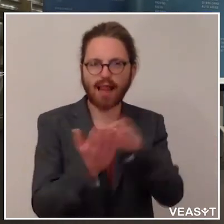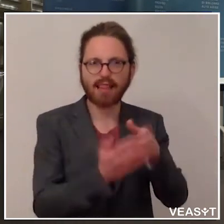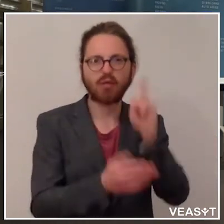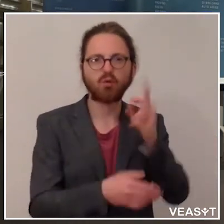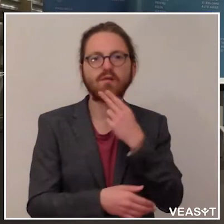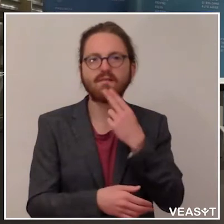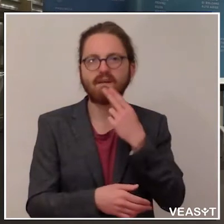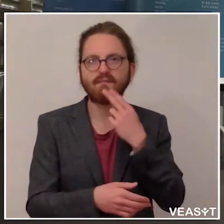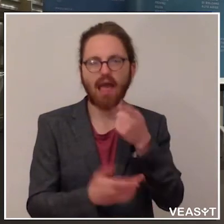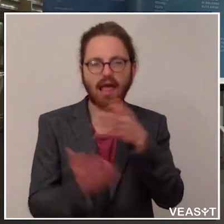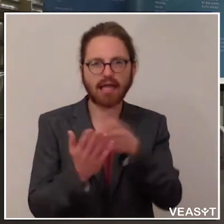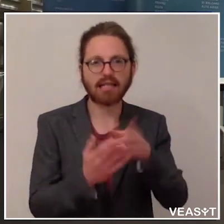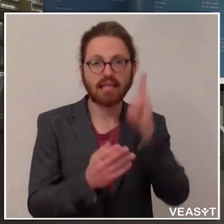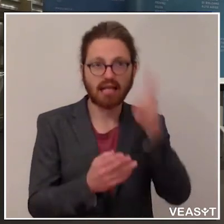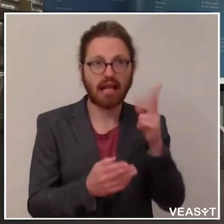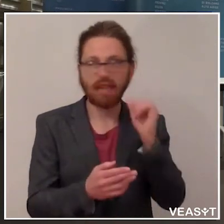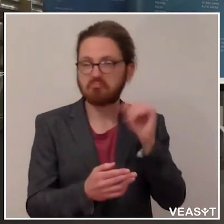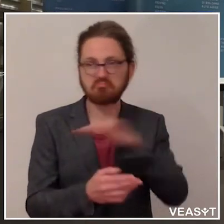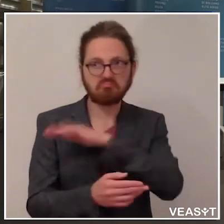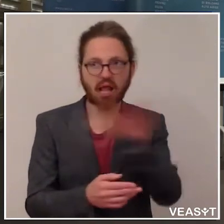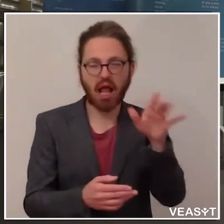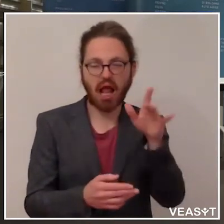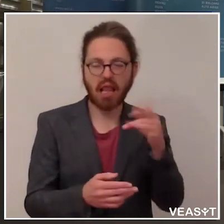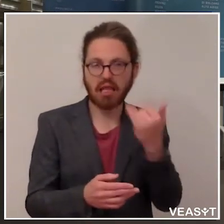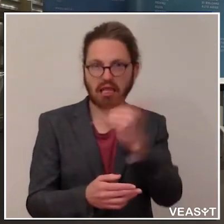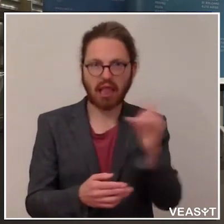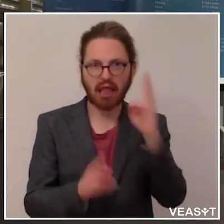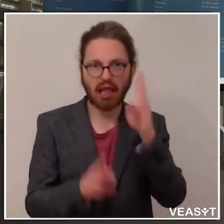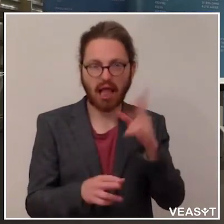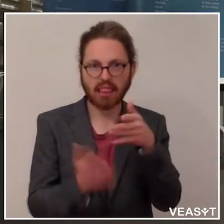testen lassen, gibt es Priorisierungen und muss man dafür zahlen?